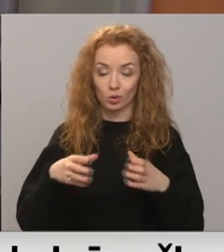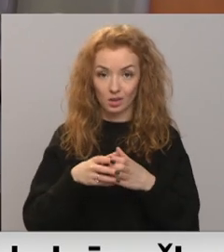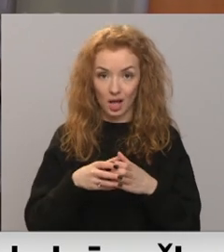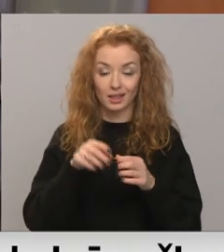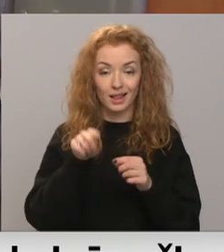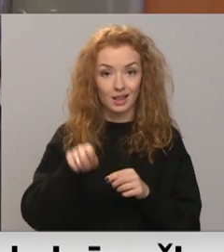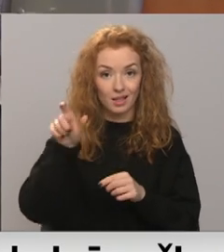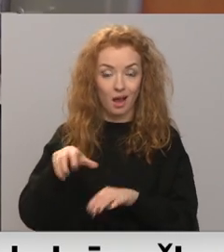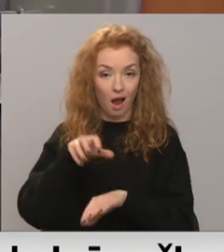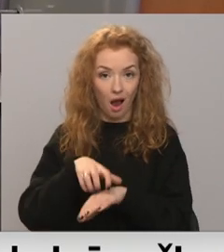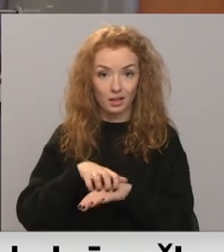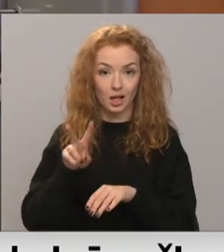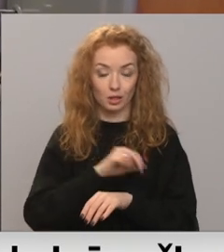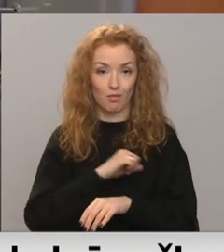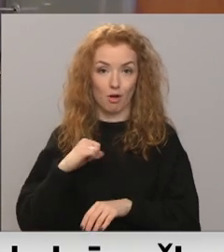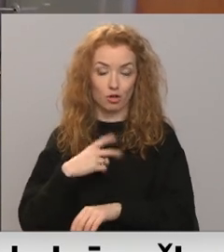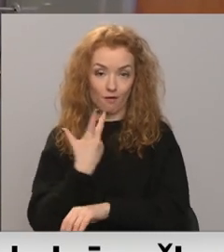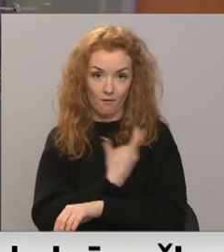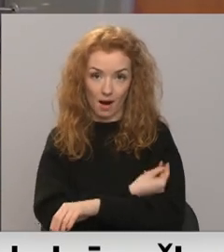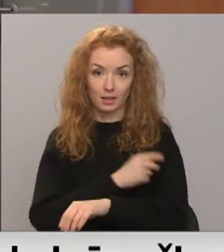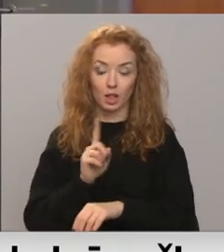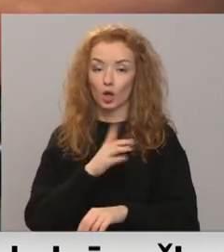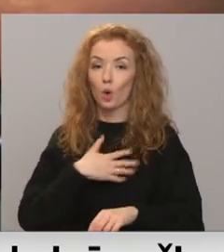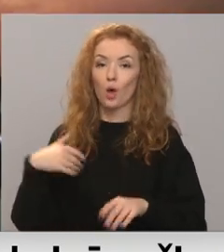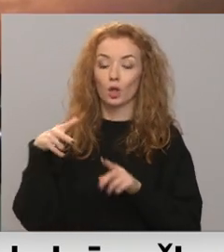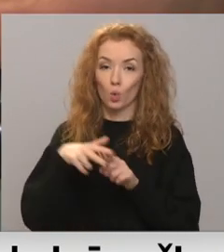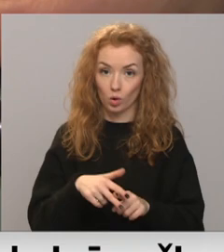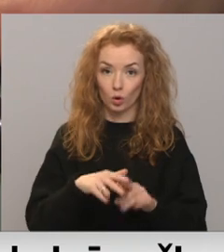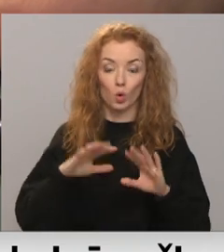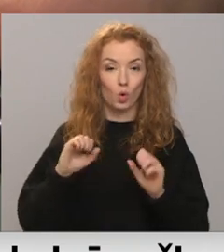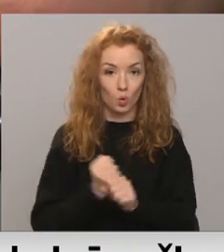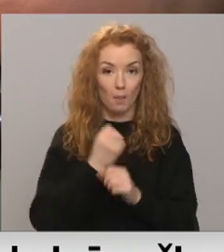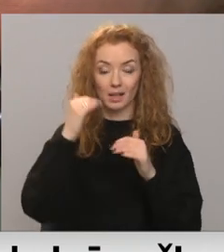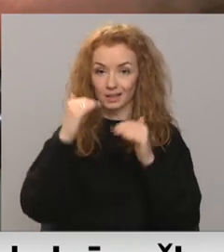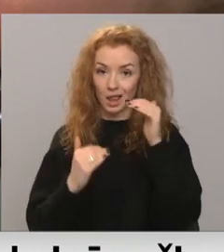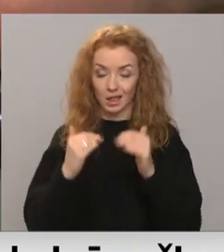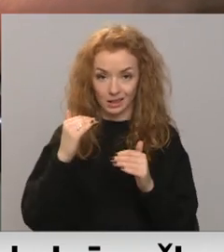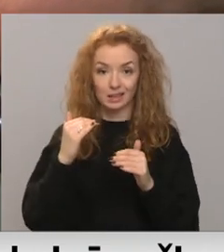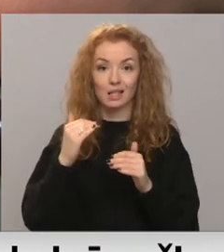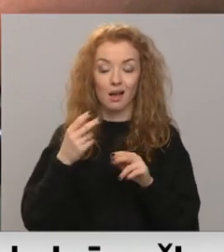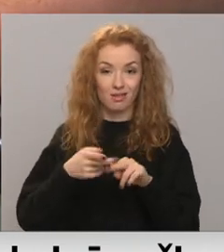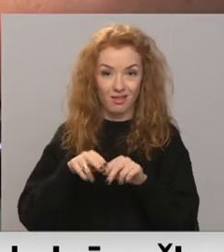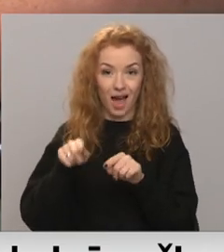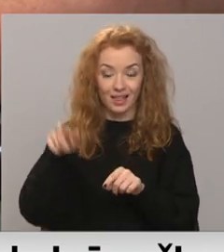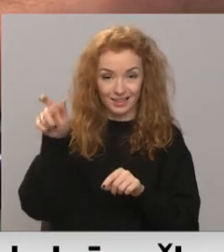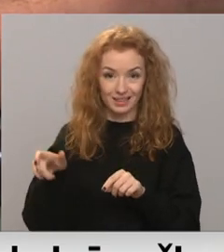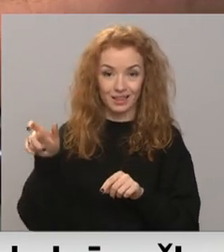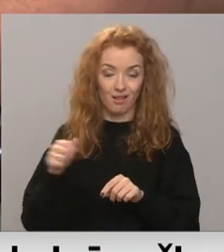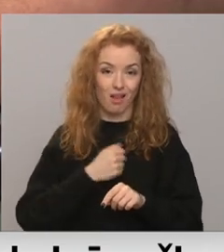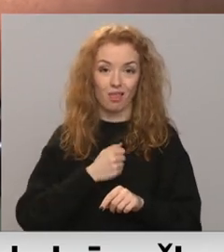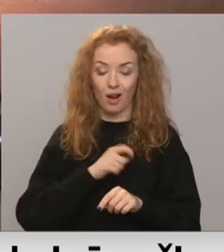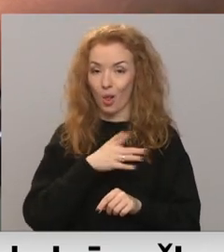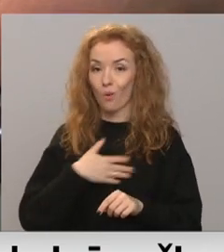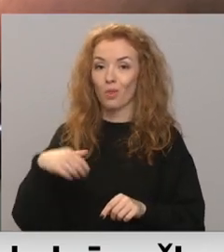daktari, kuri vakcinē paši, ir ārkārtīgi noslogoti. Tomēr statistika liecina, ka tādu Latgalē joprojām ir